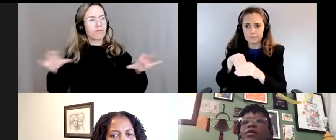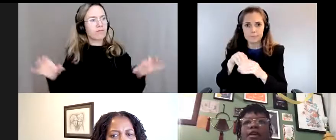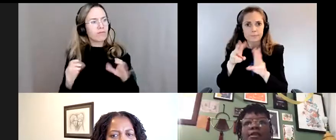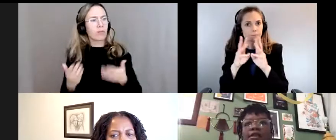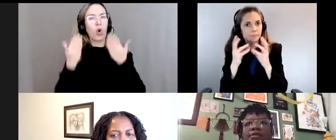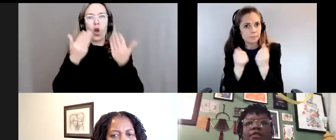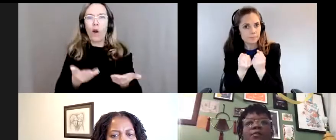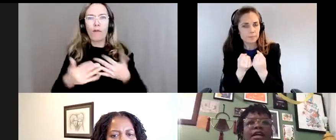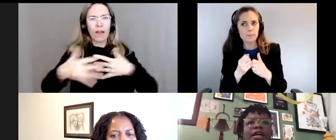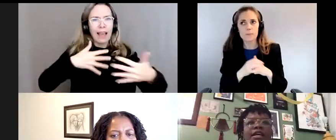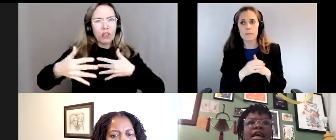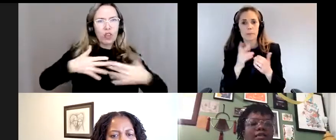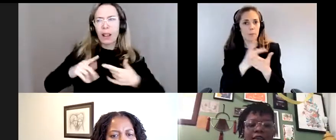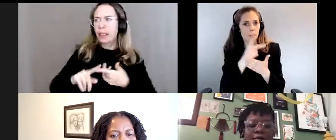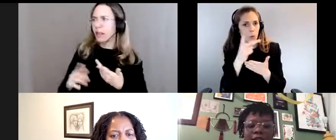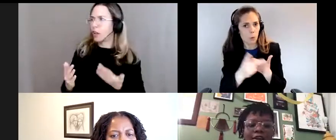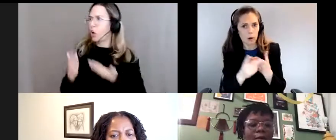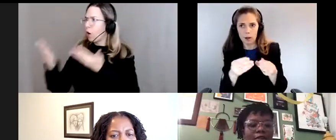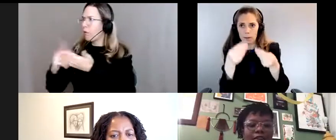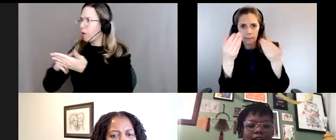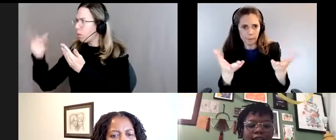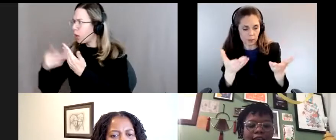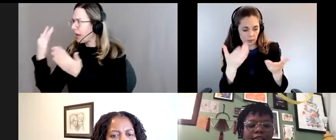des ateliers, offrir des programmes,